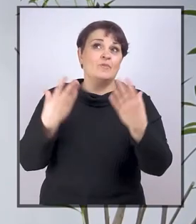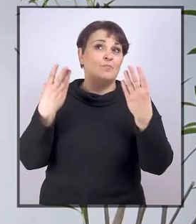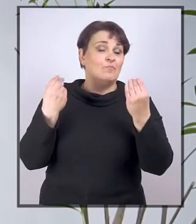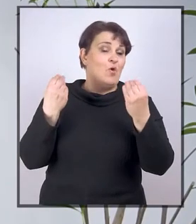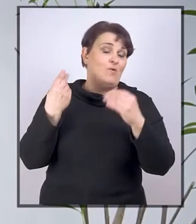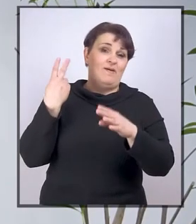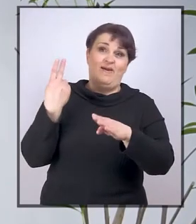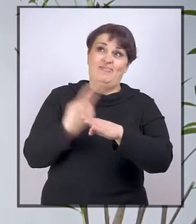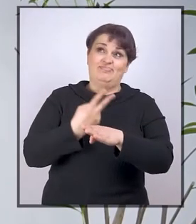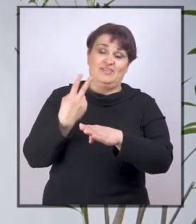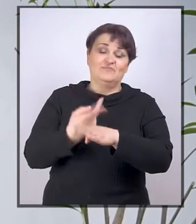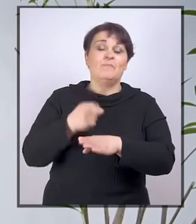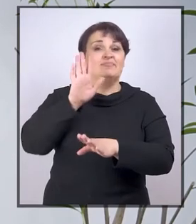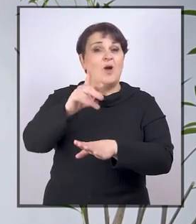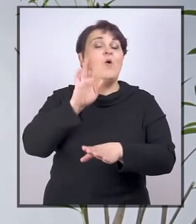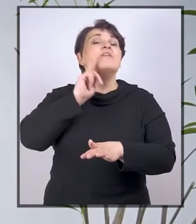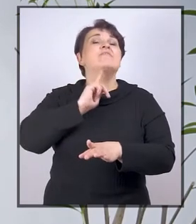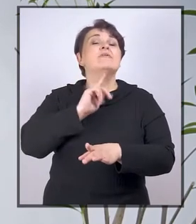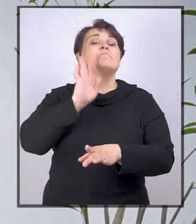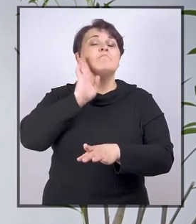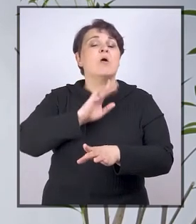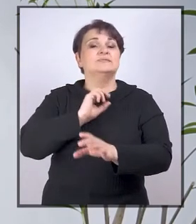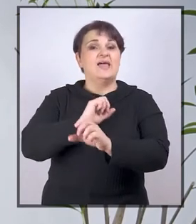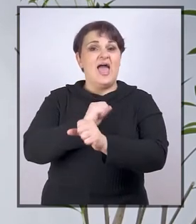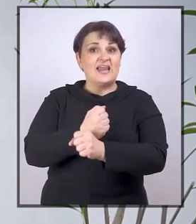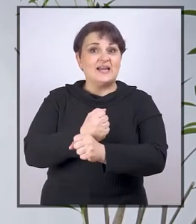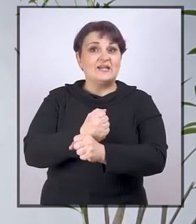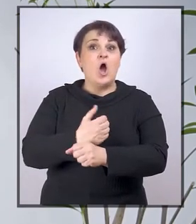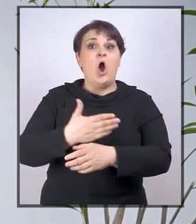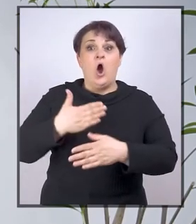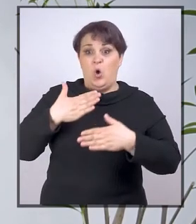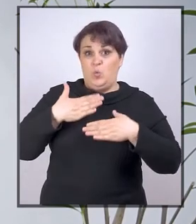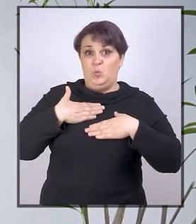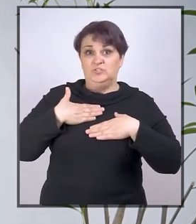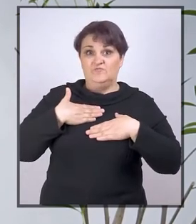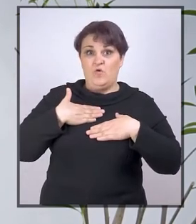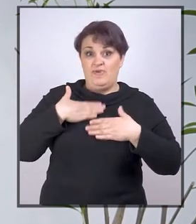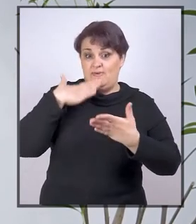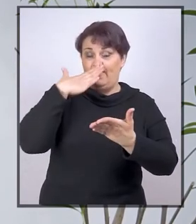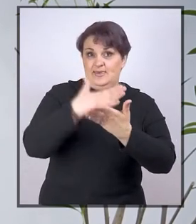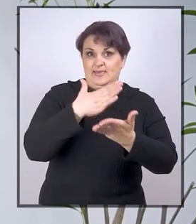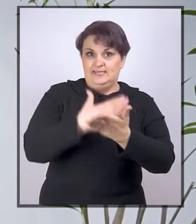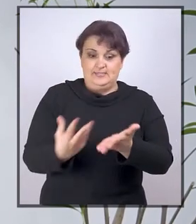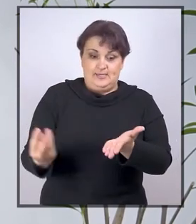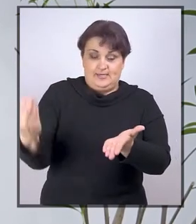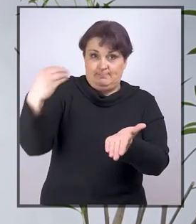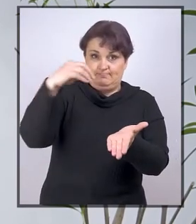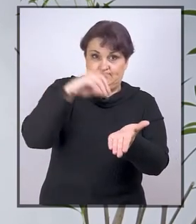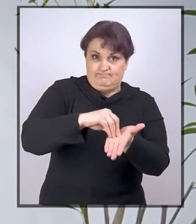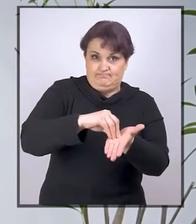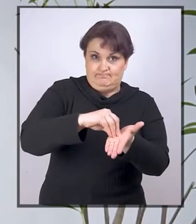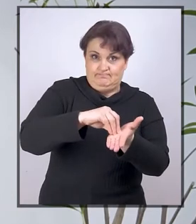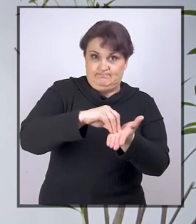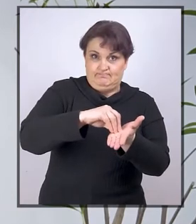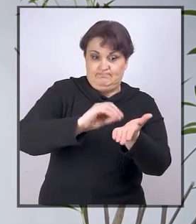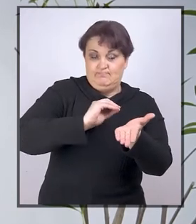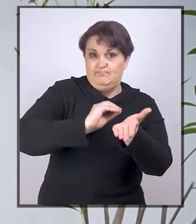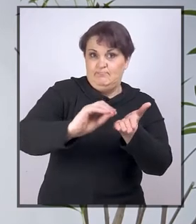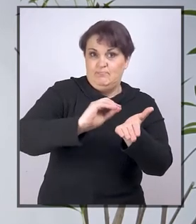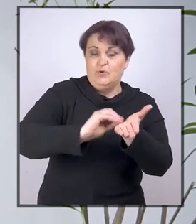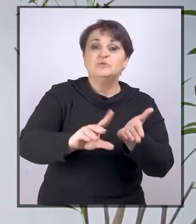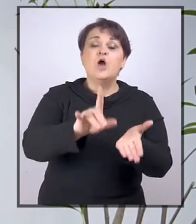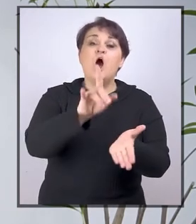Mnoge zemlje, pa tako i Bosna i Hercegovina, su u svoje zakonodavstvo unijele propise